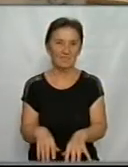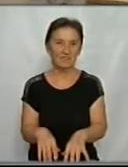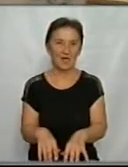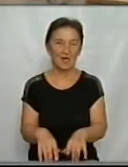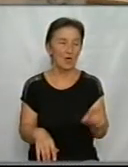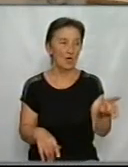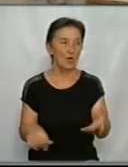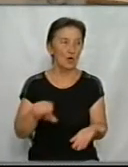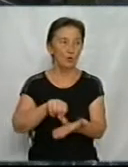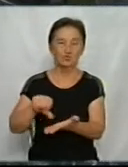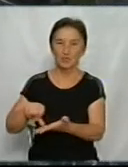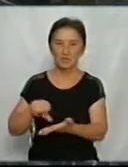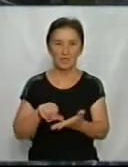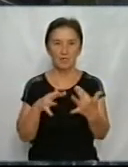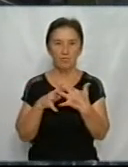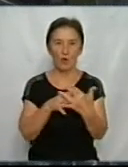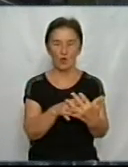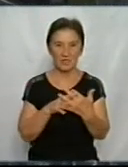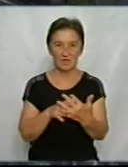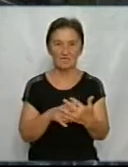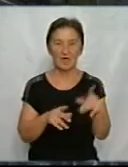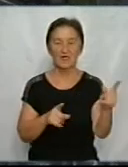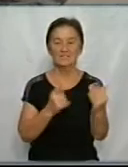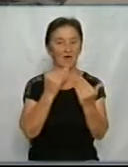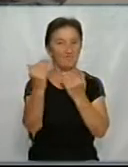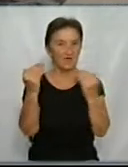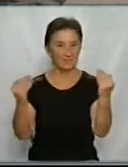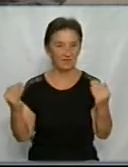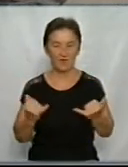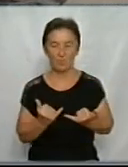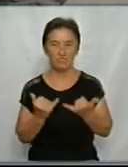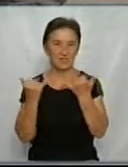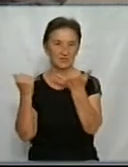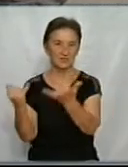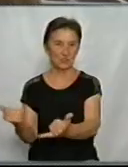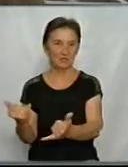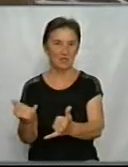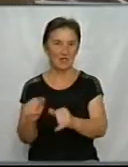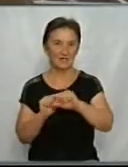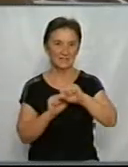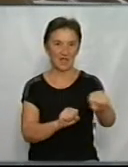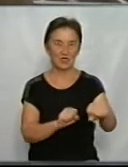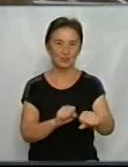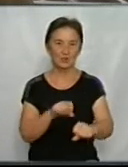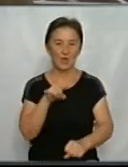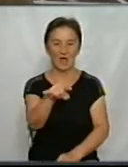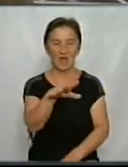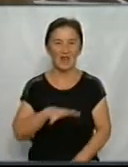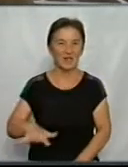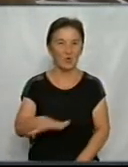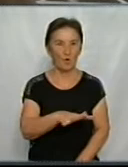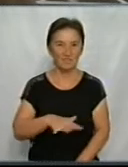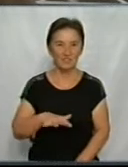Довгорук – учасник боїв за Донецький аеропорт. Ось ця виставка в музеї присвячена захисту литовища. Перше поранення я отримав